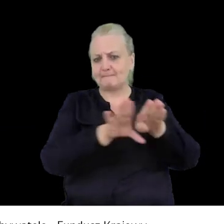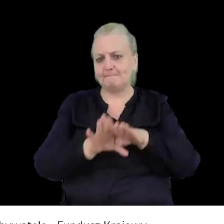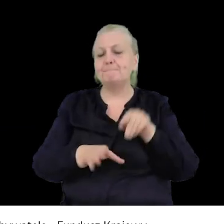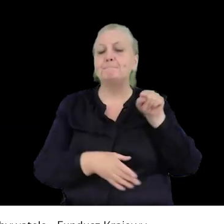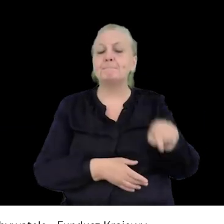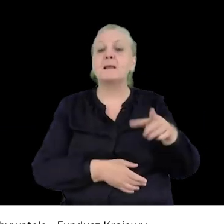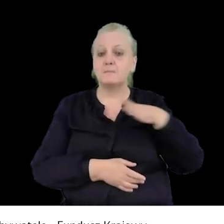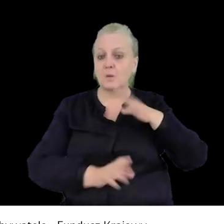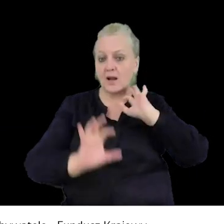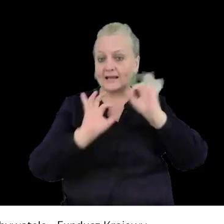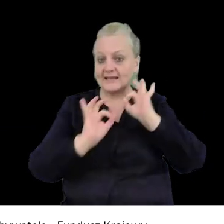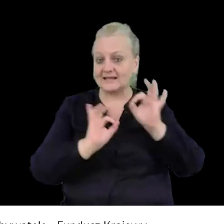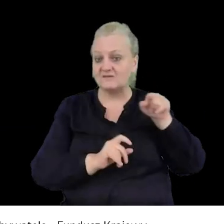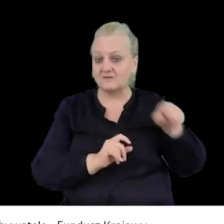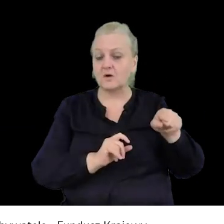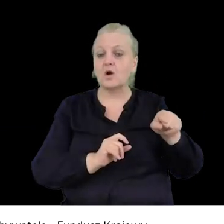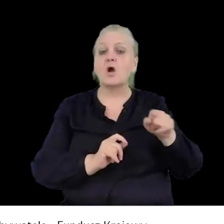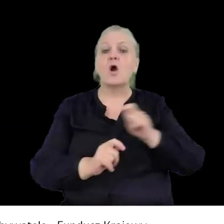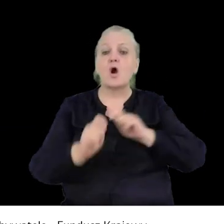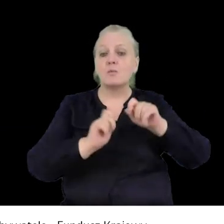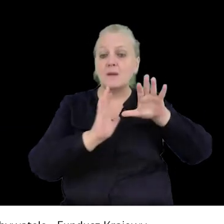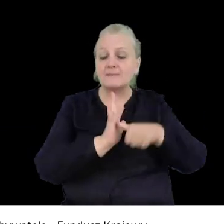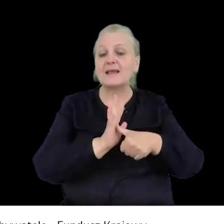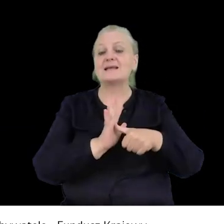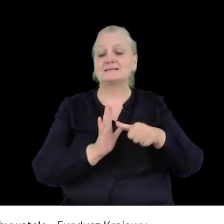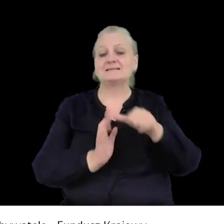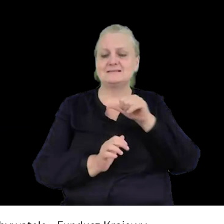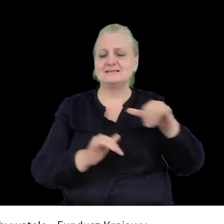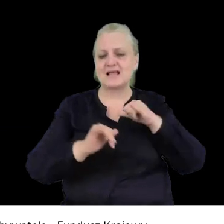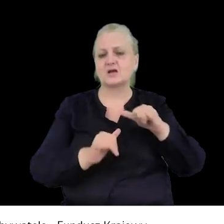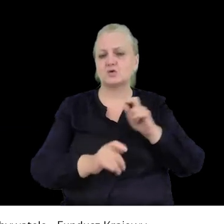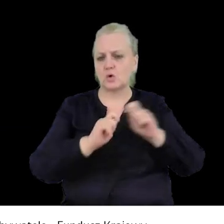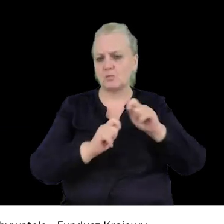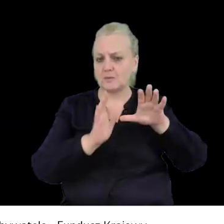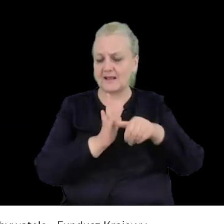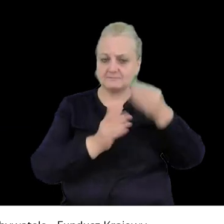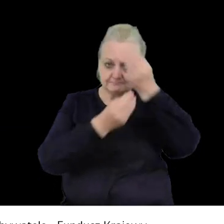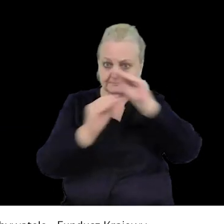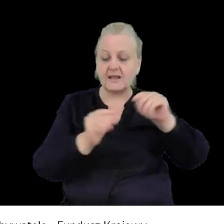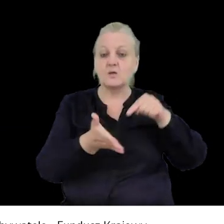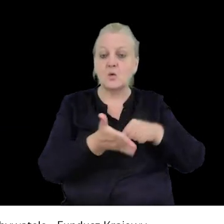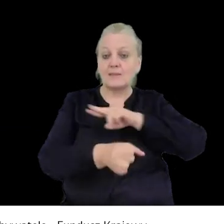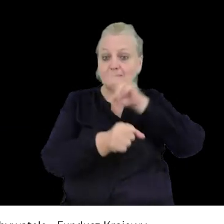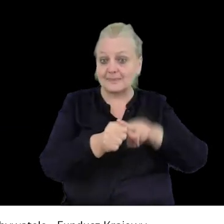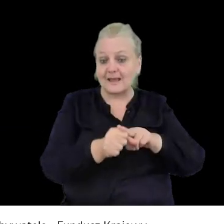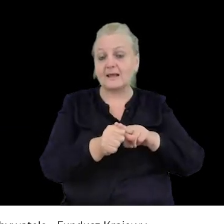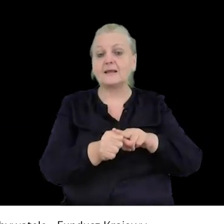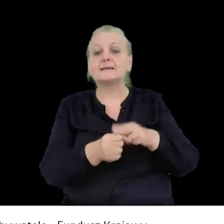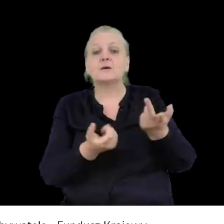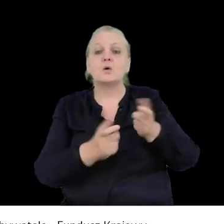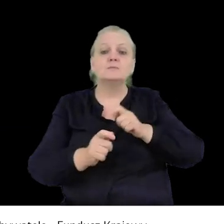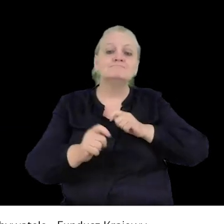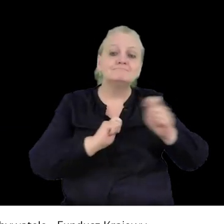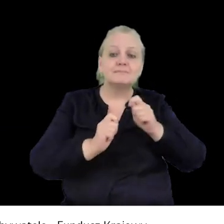były informacje ze strony Komunikacji Miejskiej, Zarządu Komunikacji Miejskiej, że tego i tego dnia będą takie i takie utrudnienia w